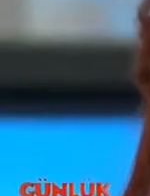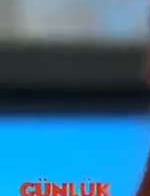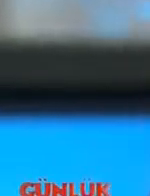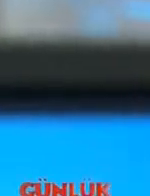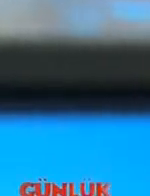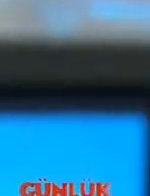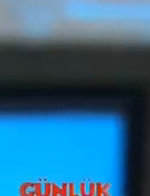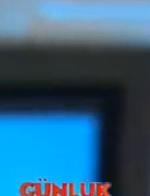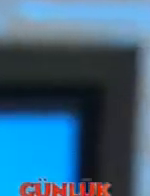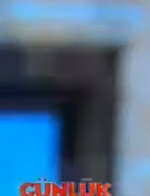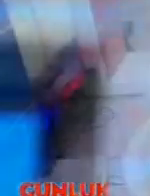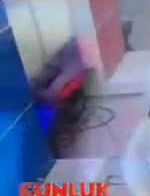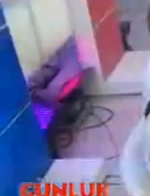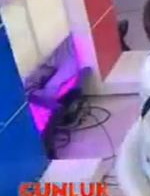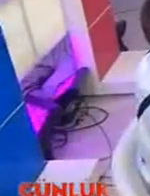sen?